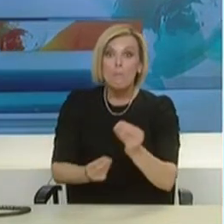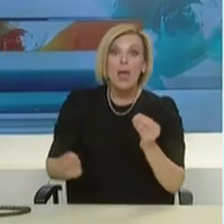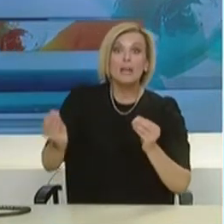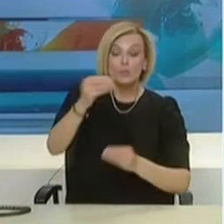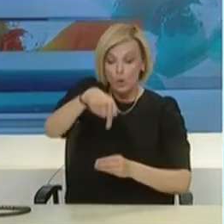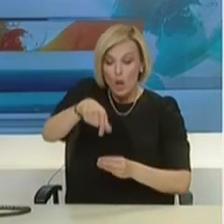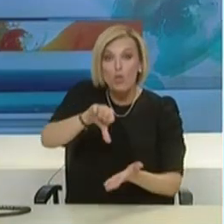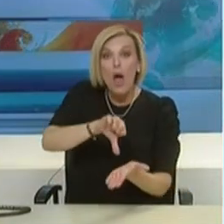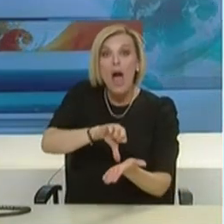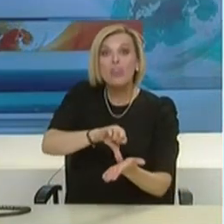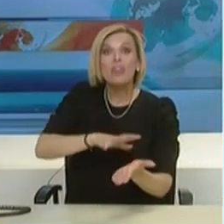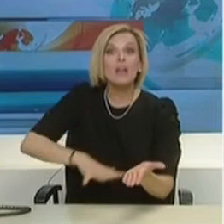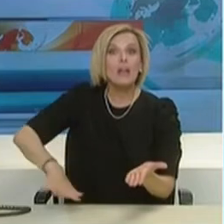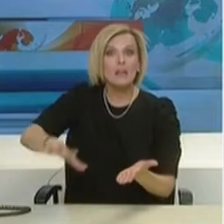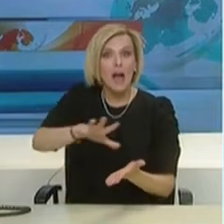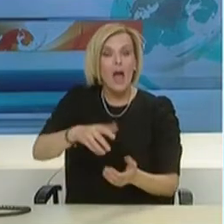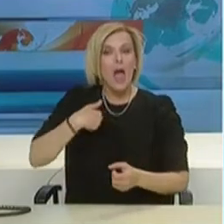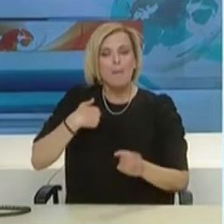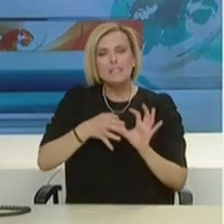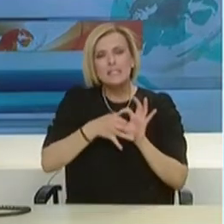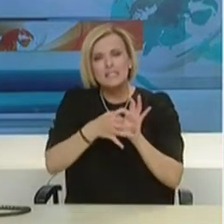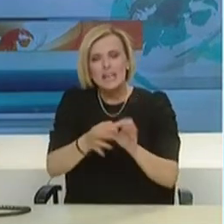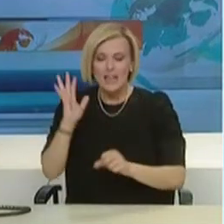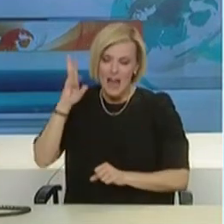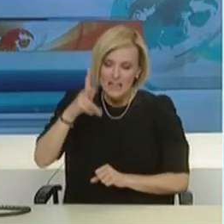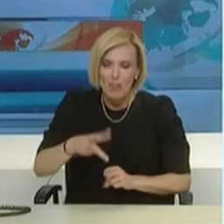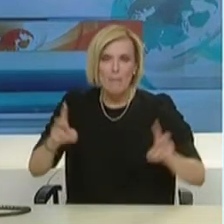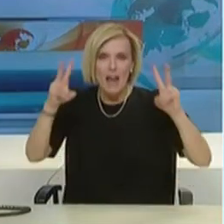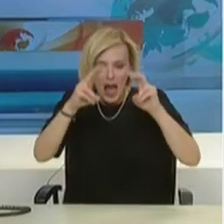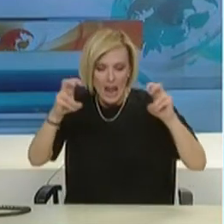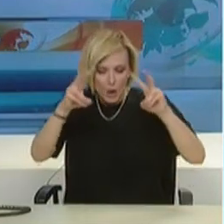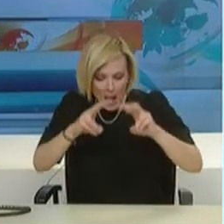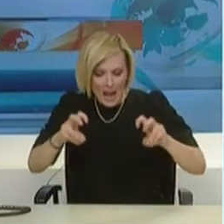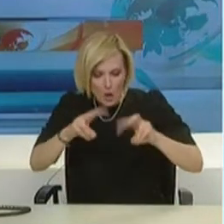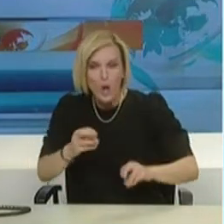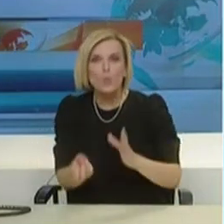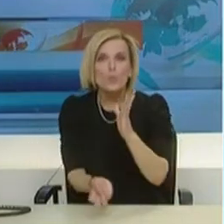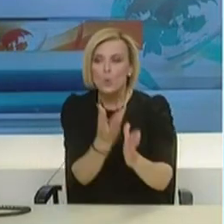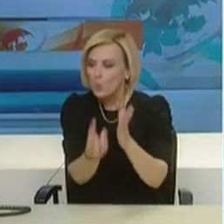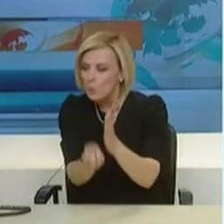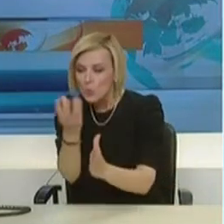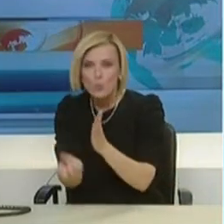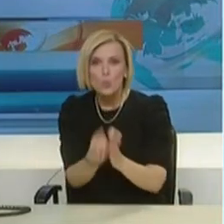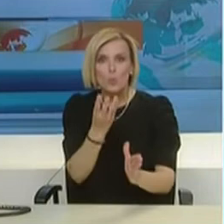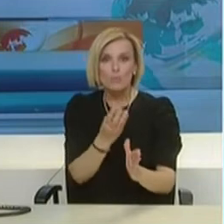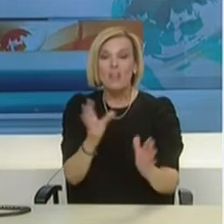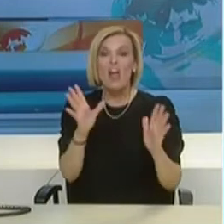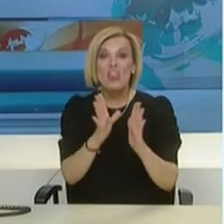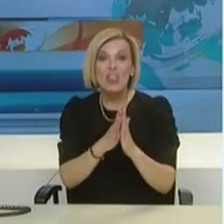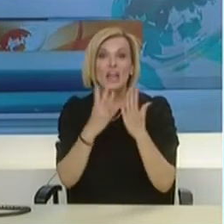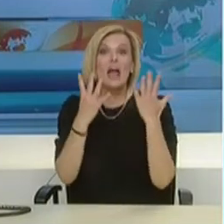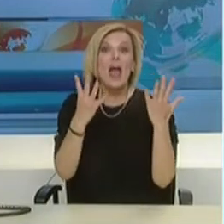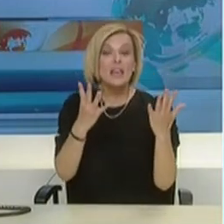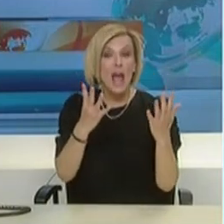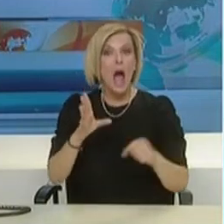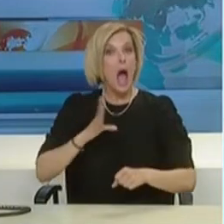ελέγχονται εκατοντάδες δείγματα κάθε μέρα για την παρουσία του νέου ιού. 19 συμπολίτες μας έχουν